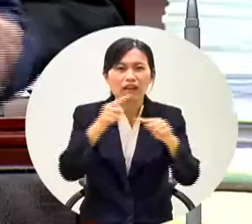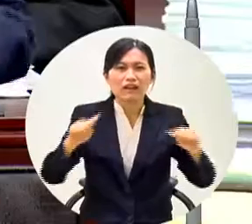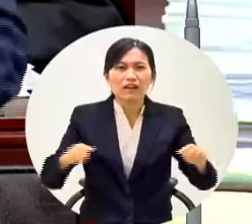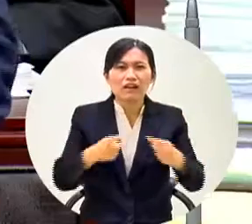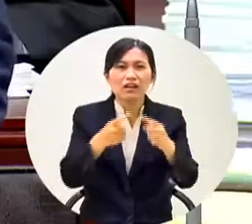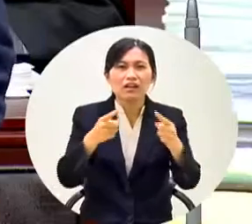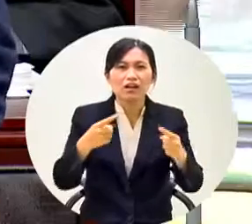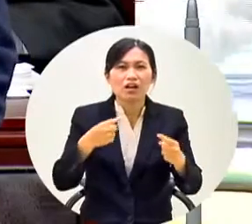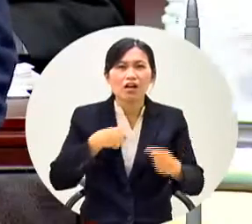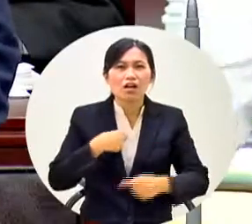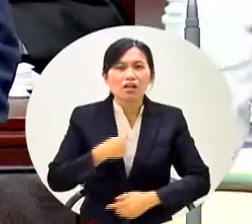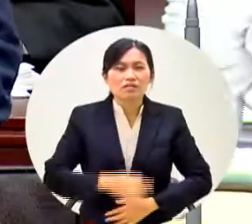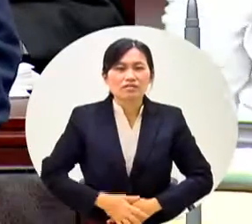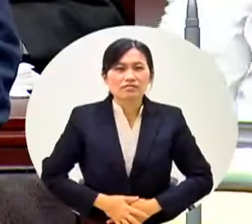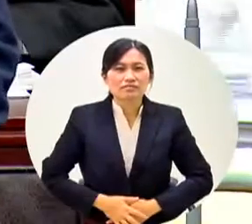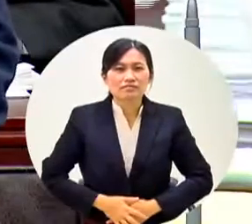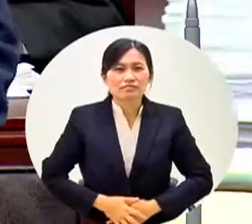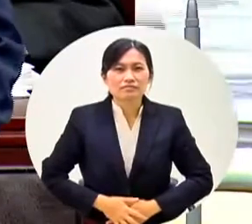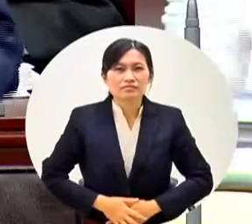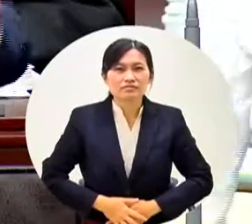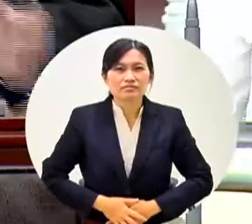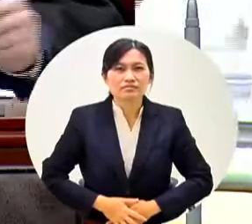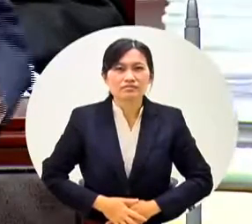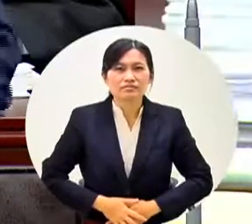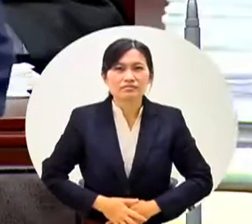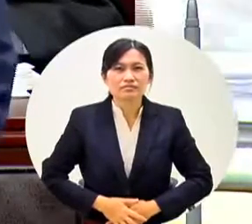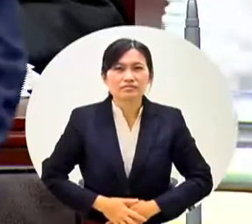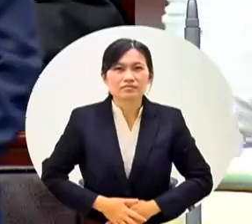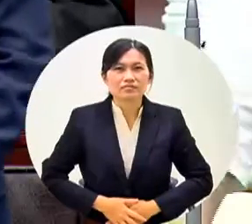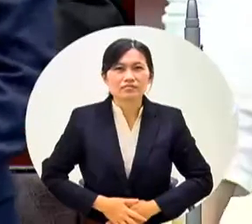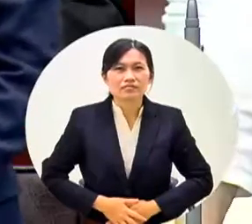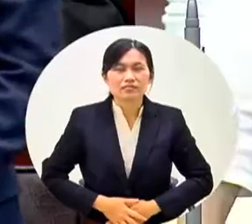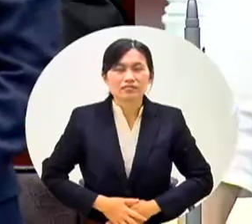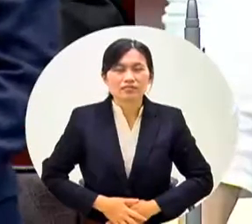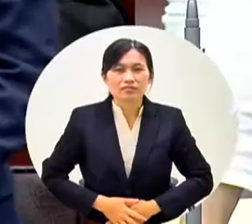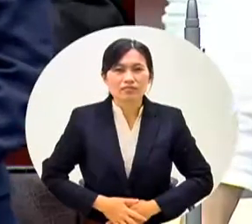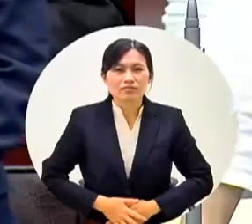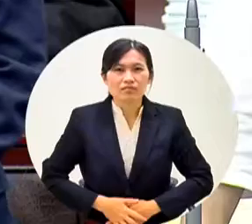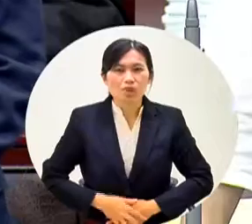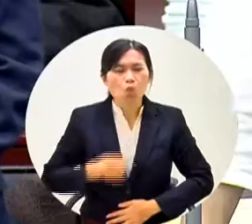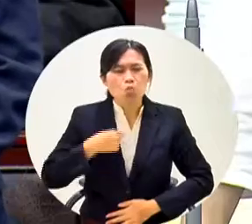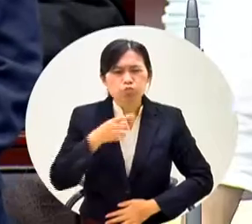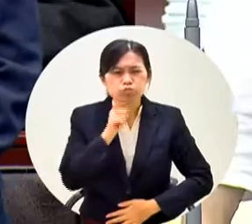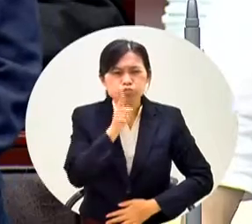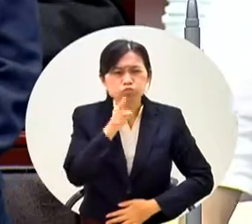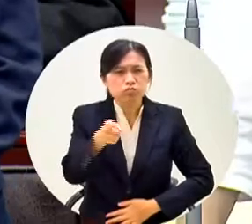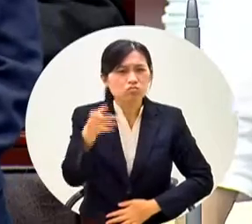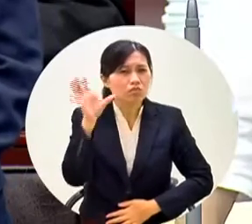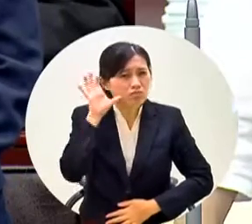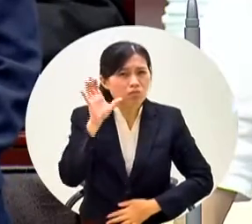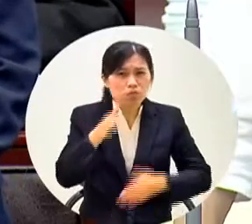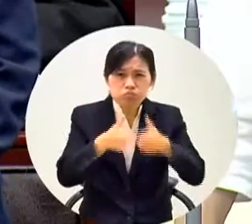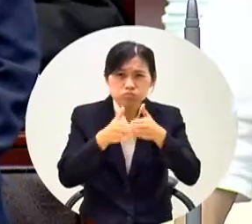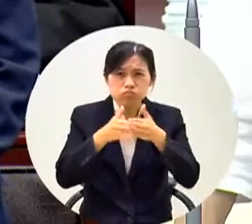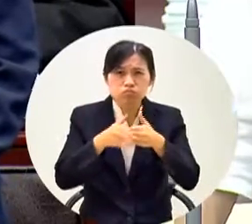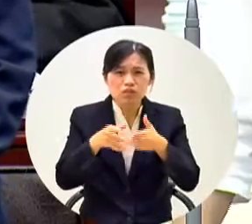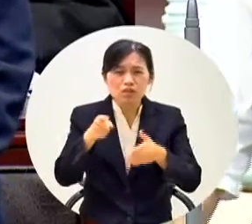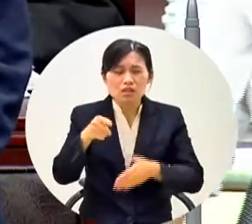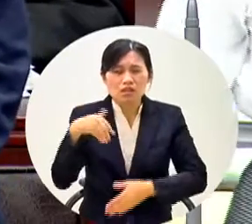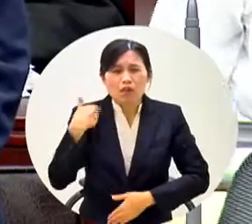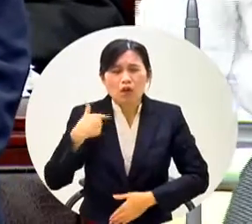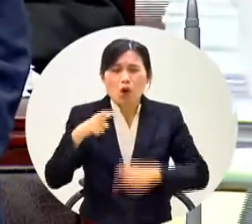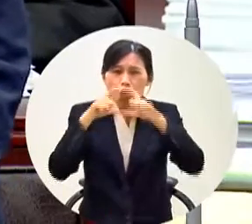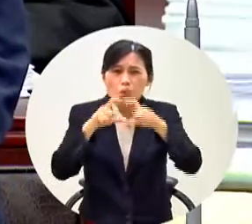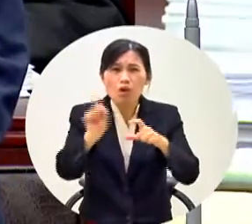求雙擊結果呢前政府居然不執行應該要認在講話你沒有聽嗎你都沒有聽你怎麼知道我會議員